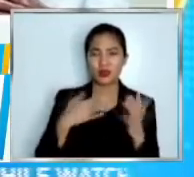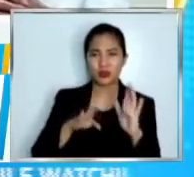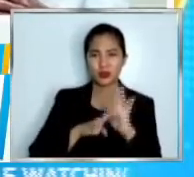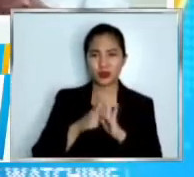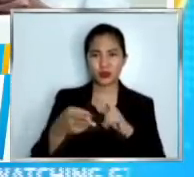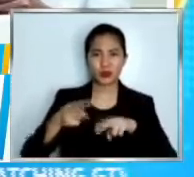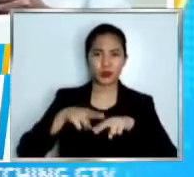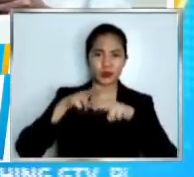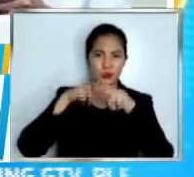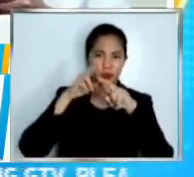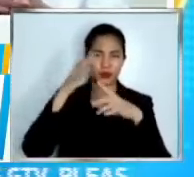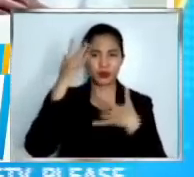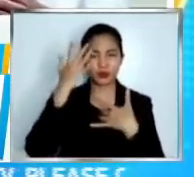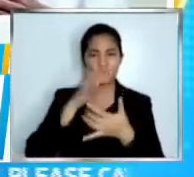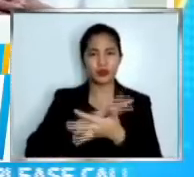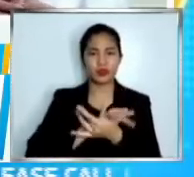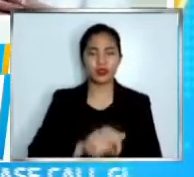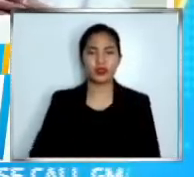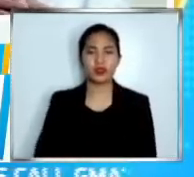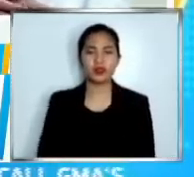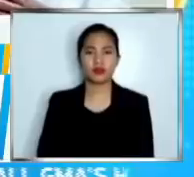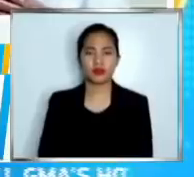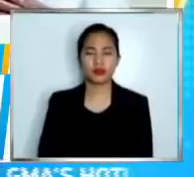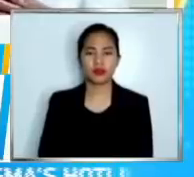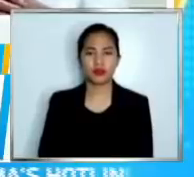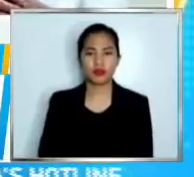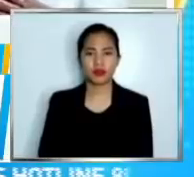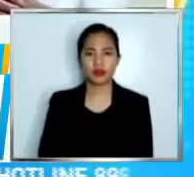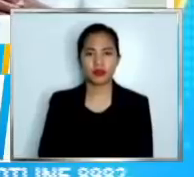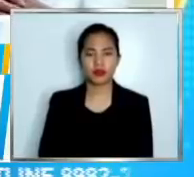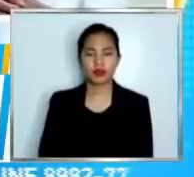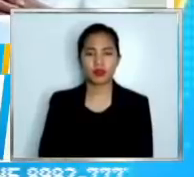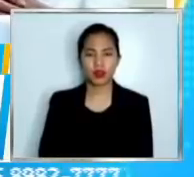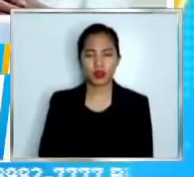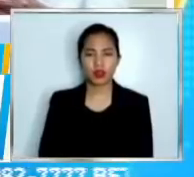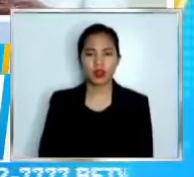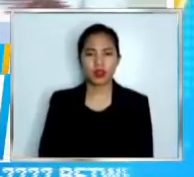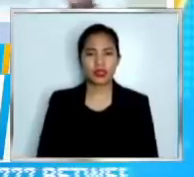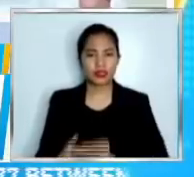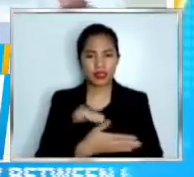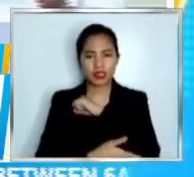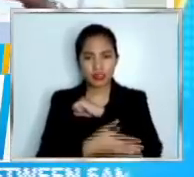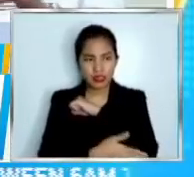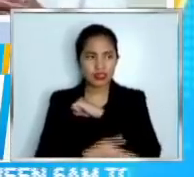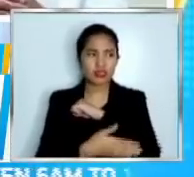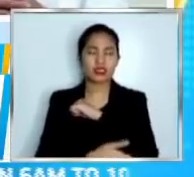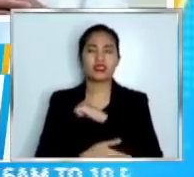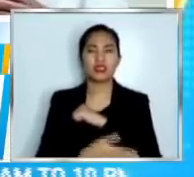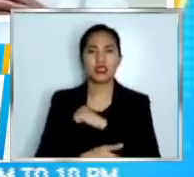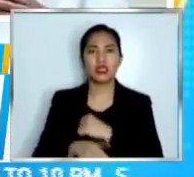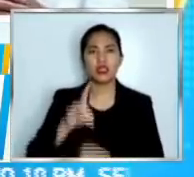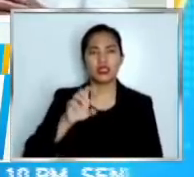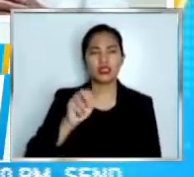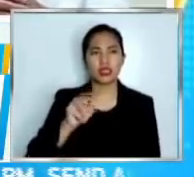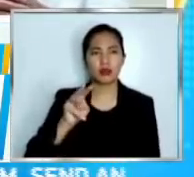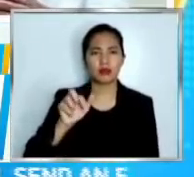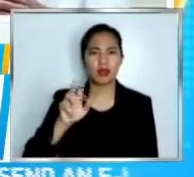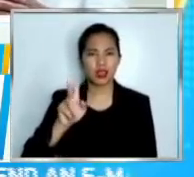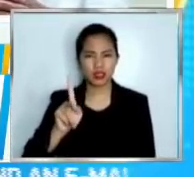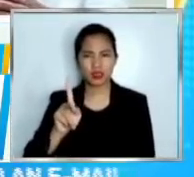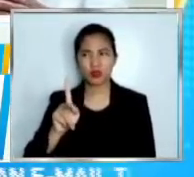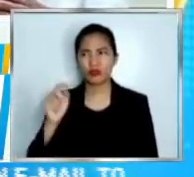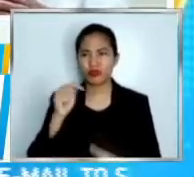-19 ang Netherlands ang Denmark lahat ito natataasan muli ang